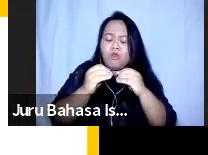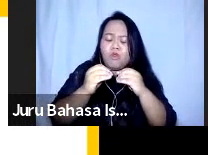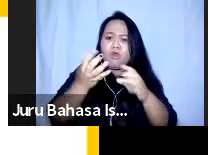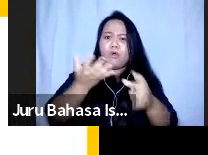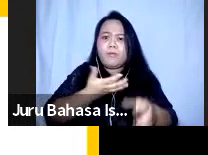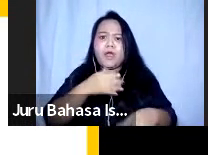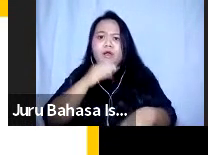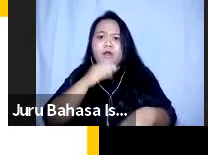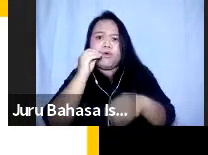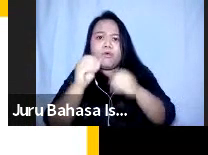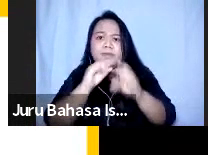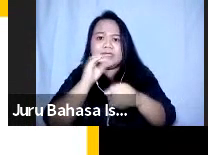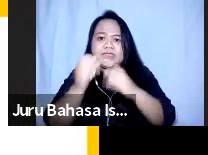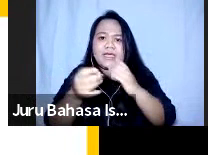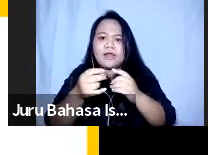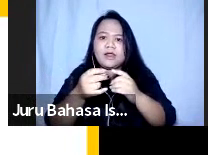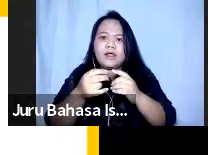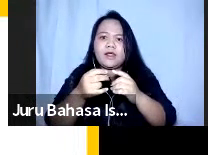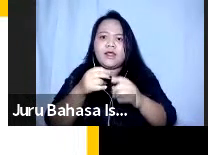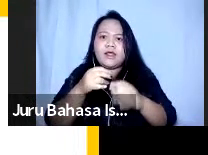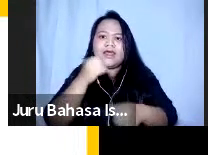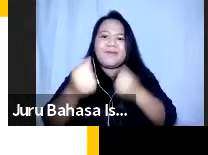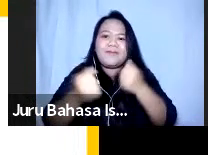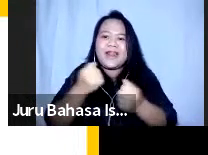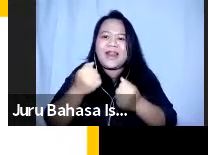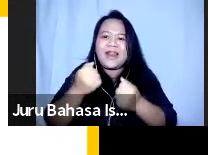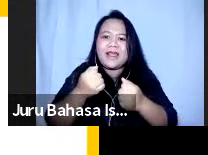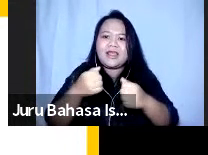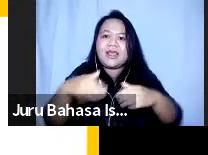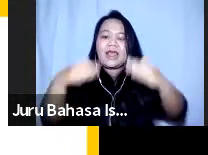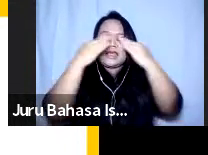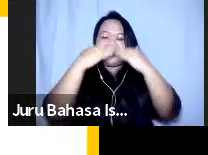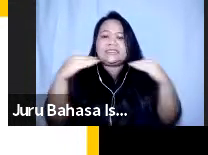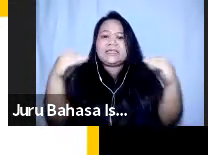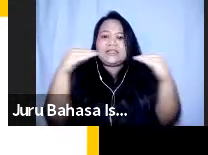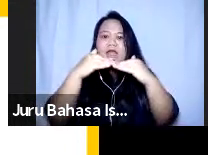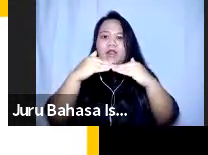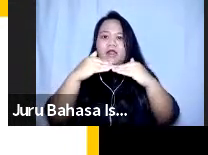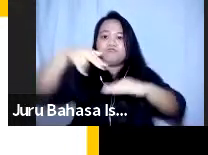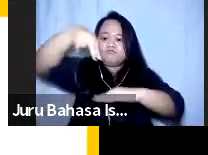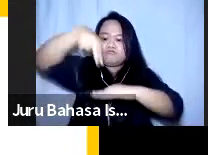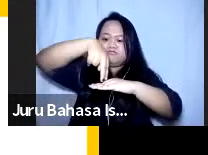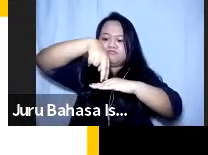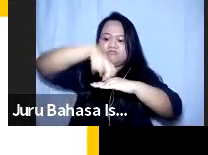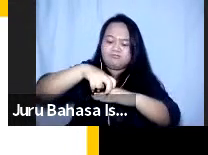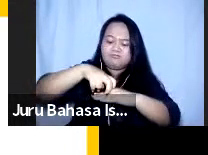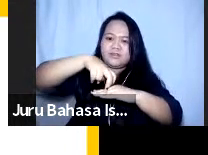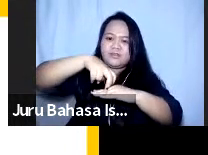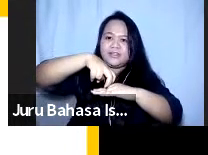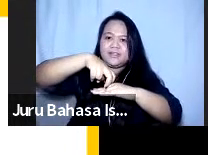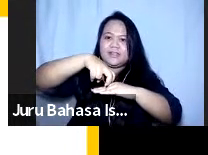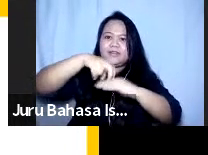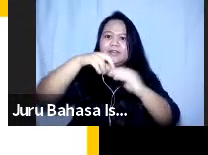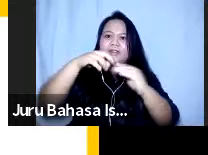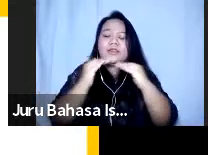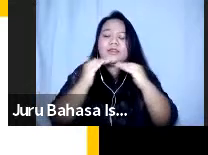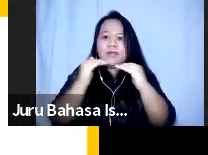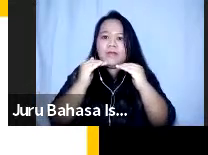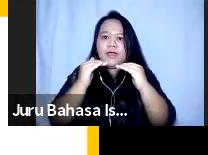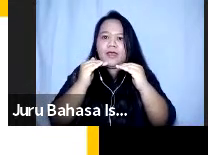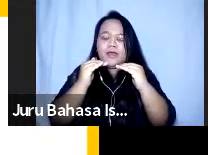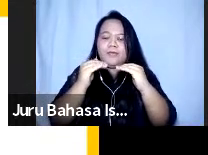berbicara maka lakukanlah sebaiknya adalah setara atau mungkin agak bungkus sedikit begitu sehingga kita